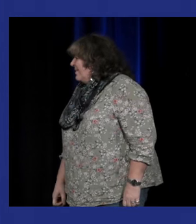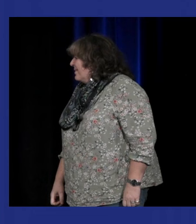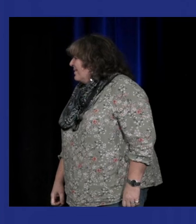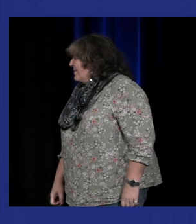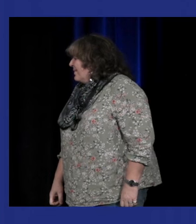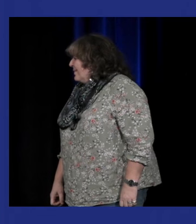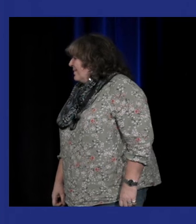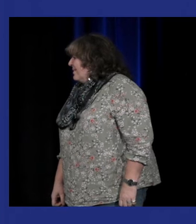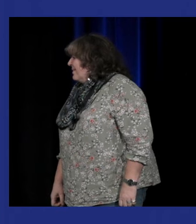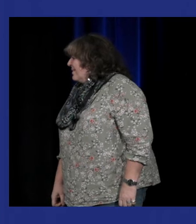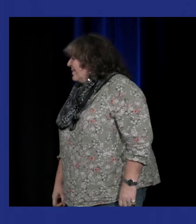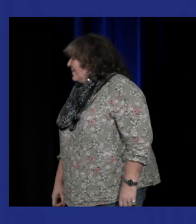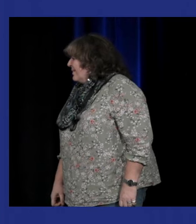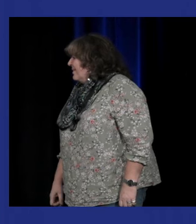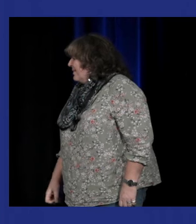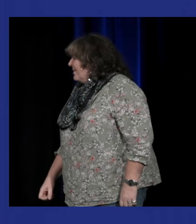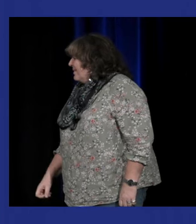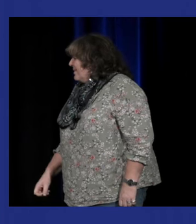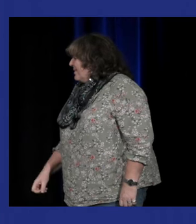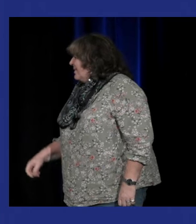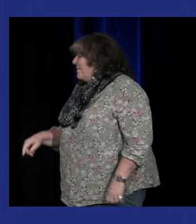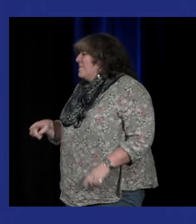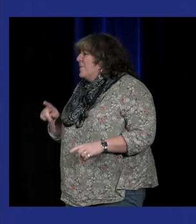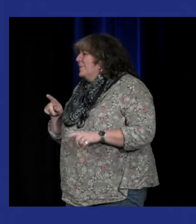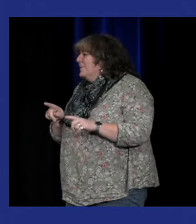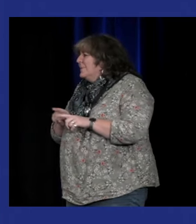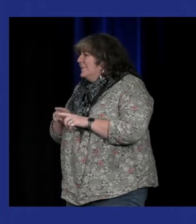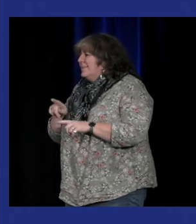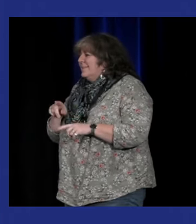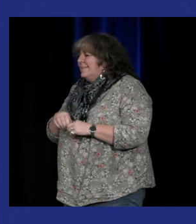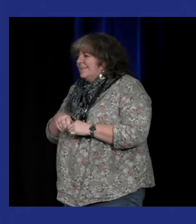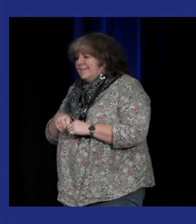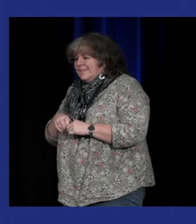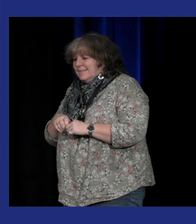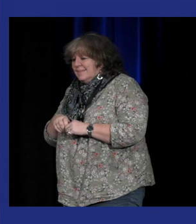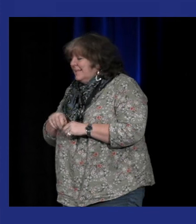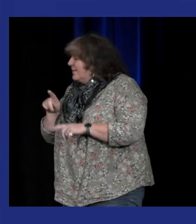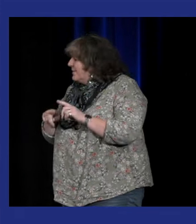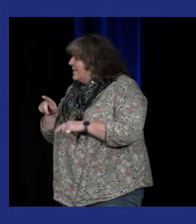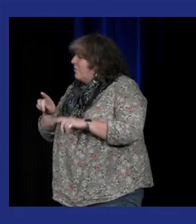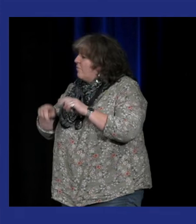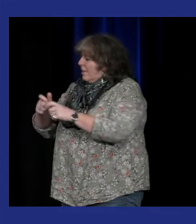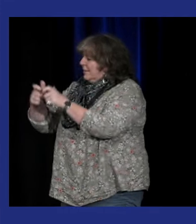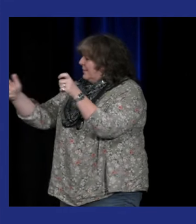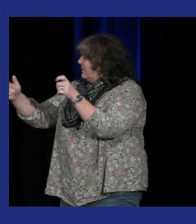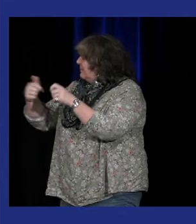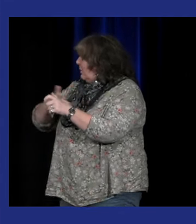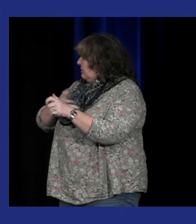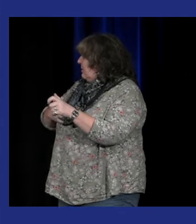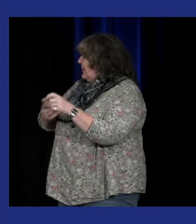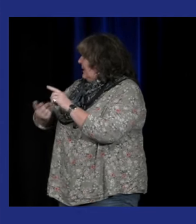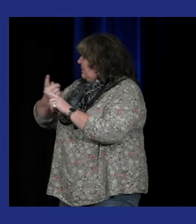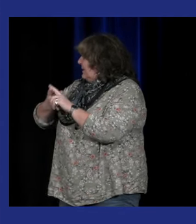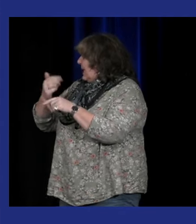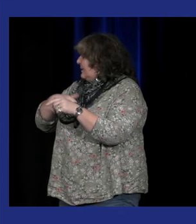et c'est vrai que l'art-thérapie c'est il y a voilà il y a psychologie dedans mais parfois